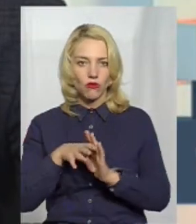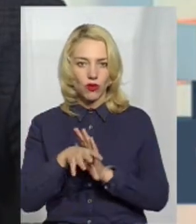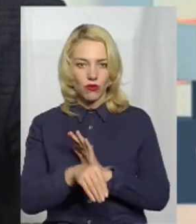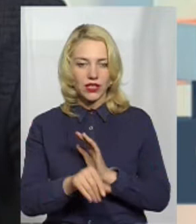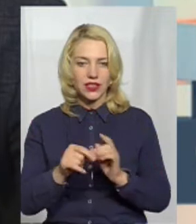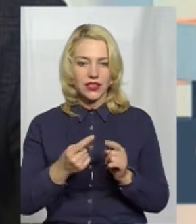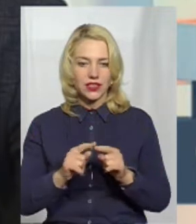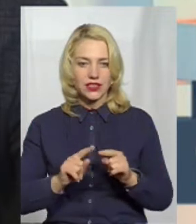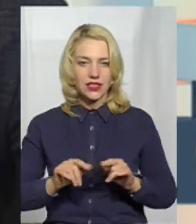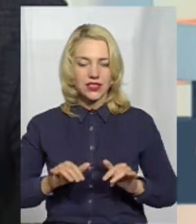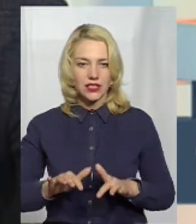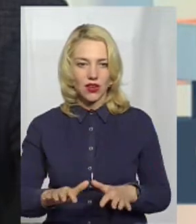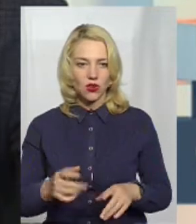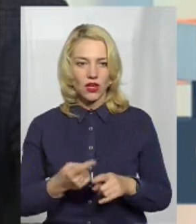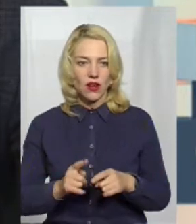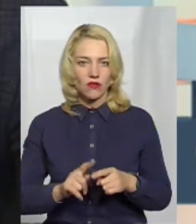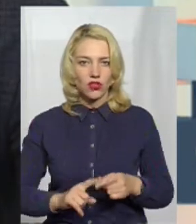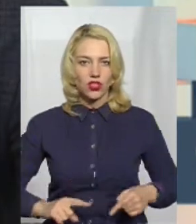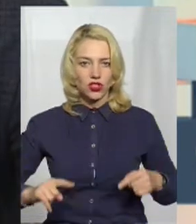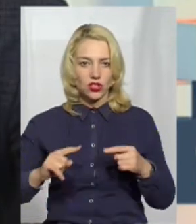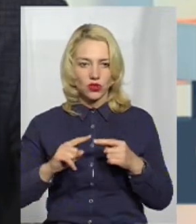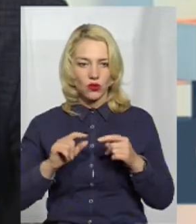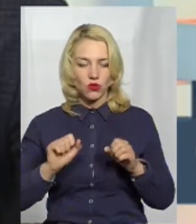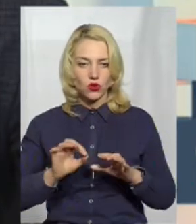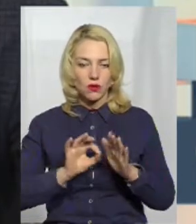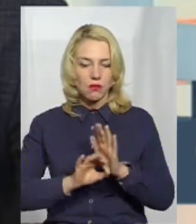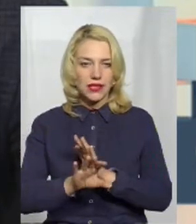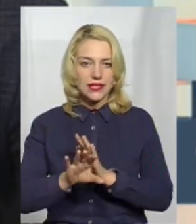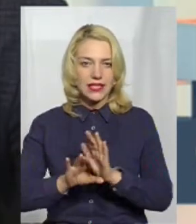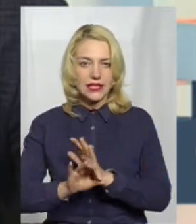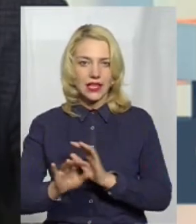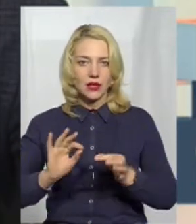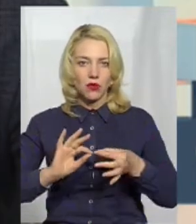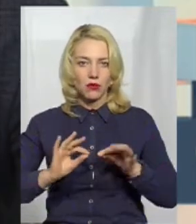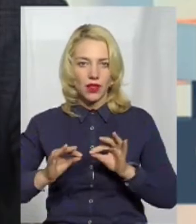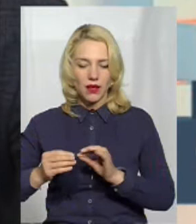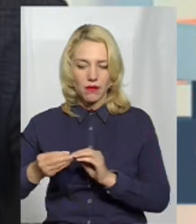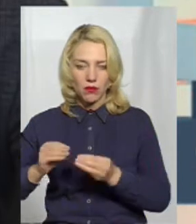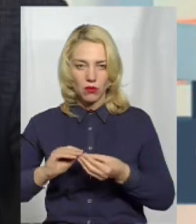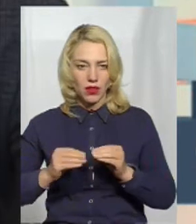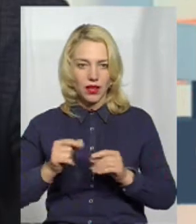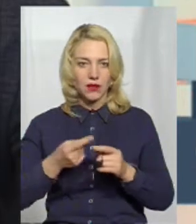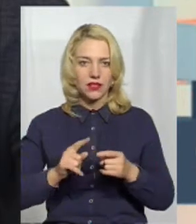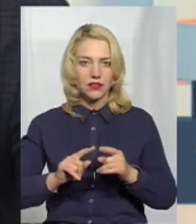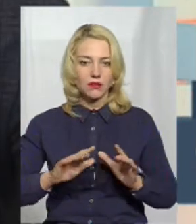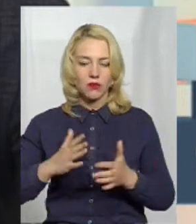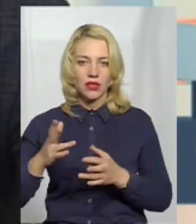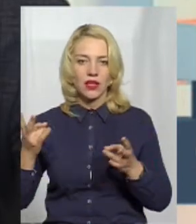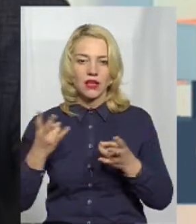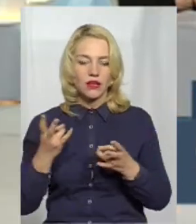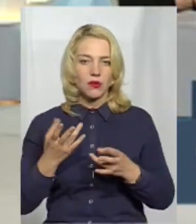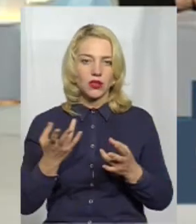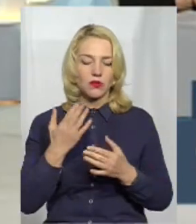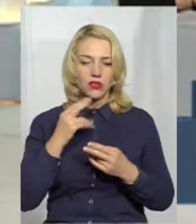І такі заходи, вони дуже чітко можуть підказати ті проблеми або ті моменти, на які варто звернути